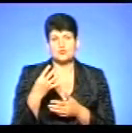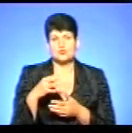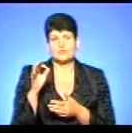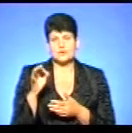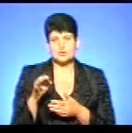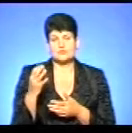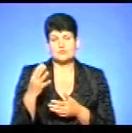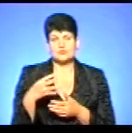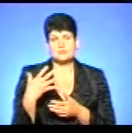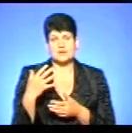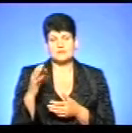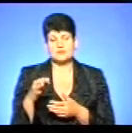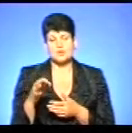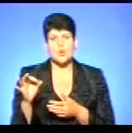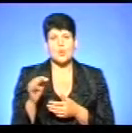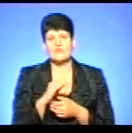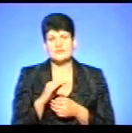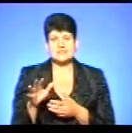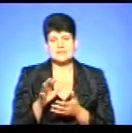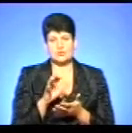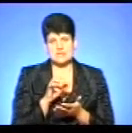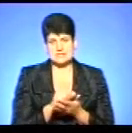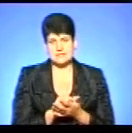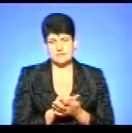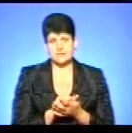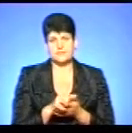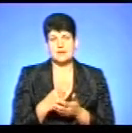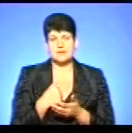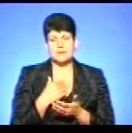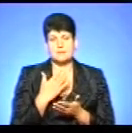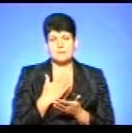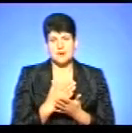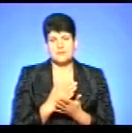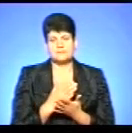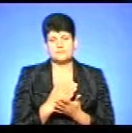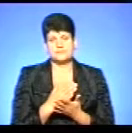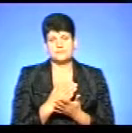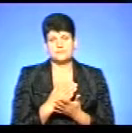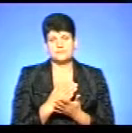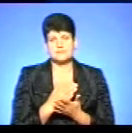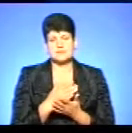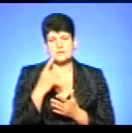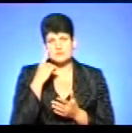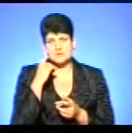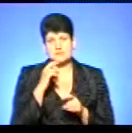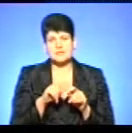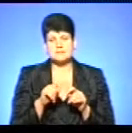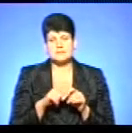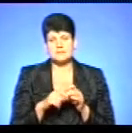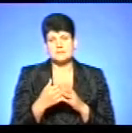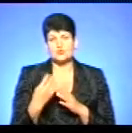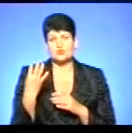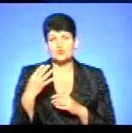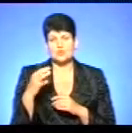офіційної зайнятості, і ми маємо, за оцінками експертів, десь приблизно 40